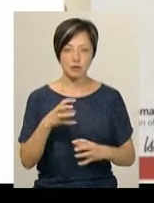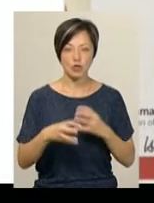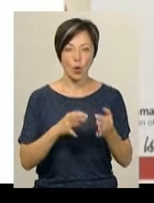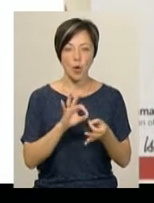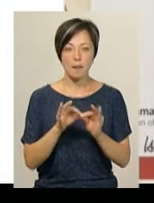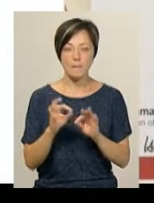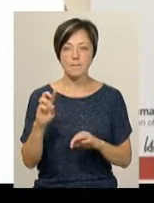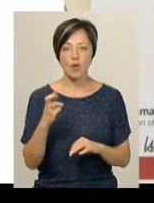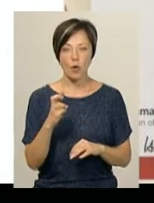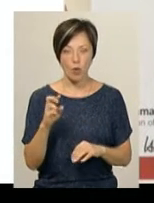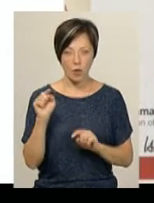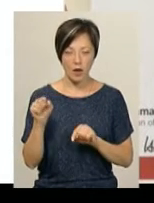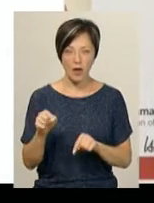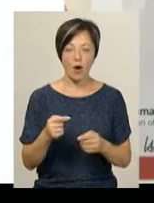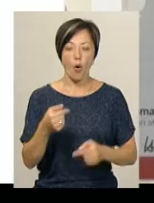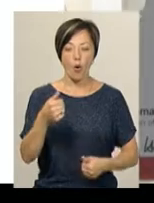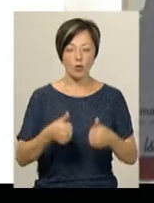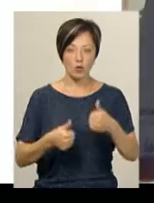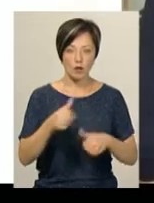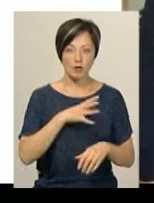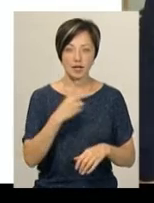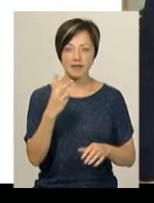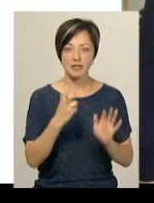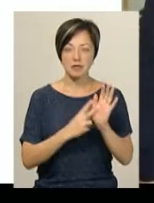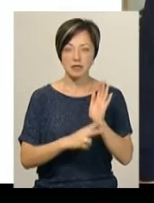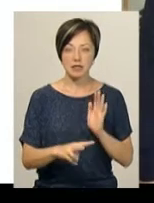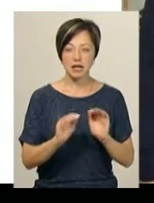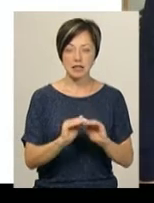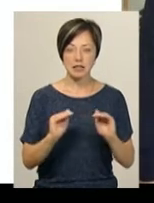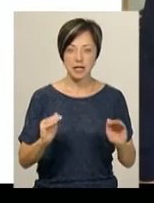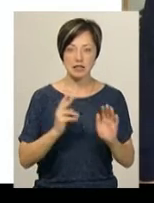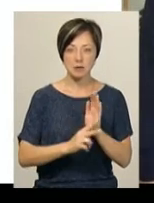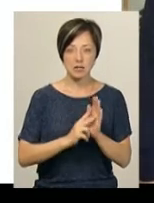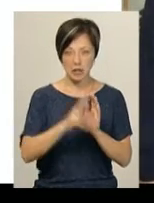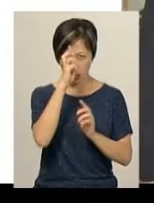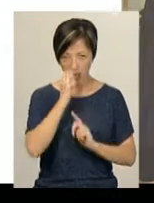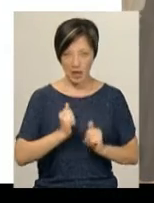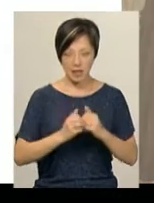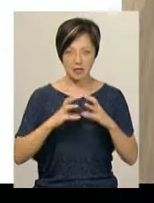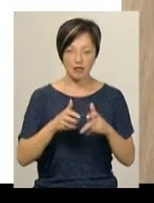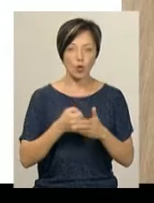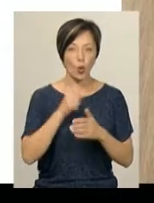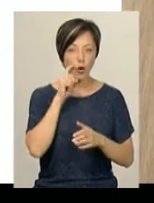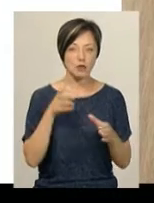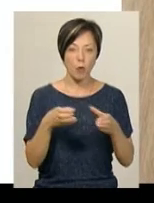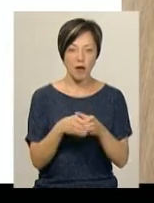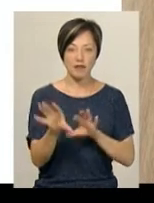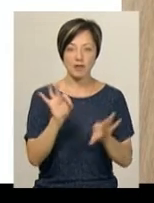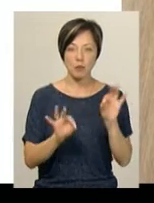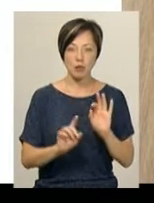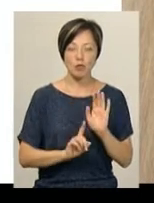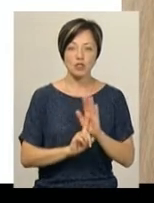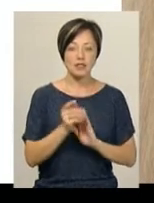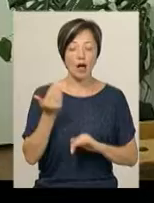олімпіади з біології в Тегерані, де конкуренції йому складали 270 школярів з 70 країн світу. До української команди відбір почався